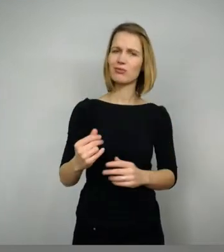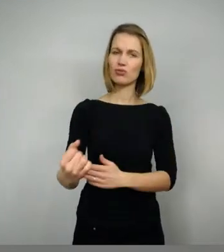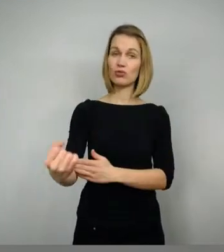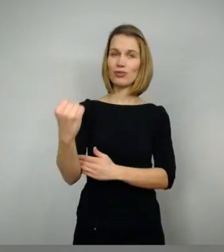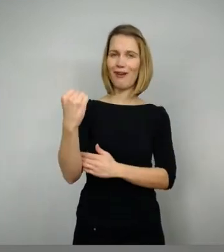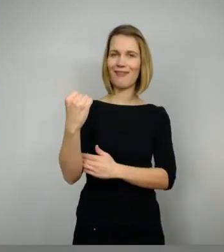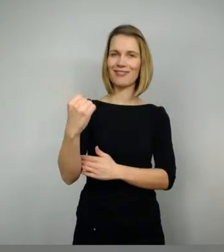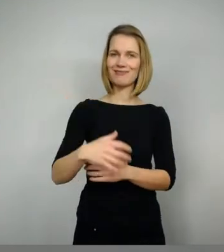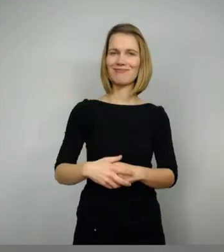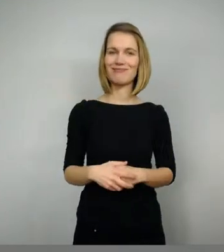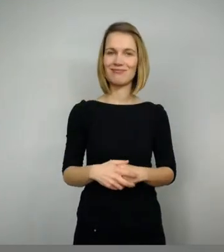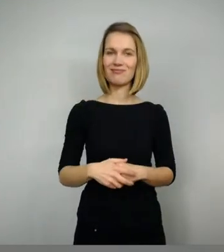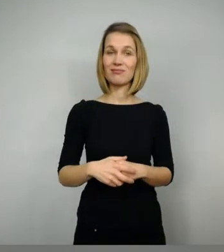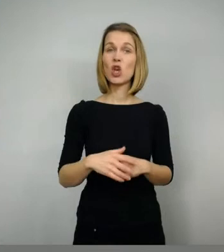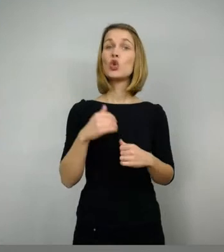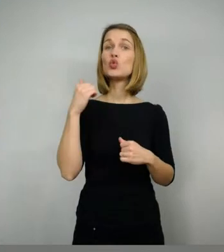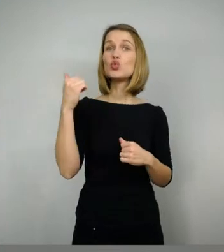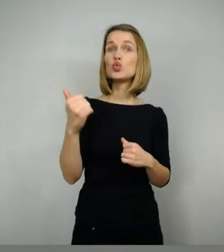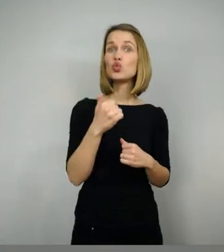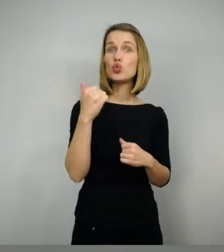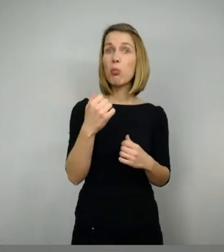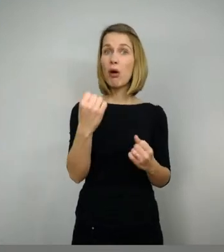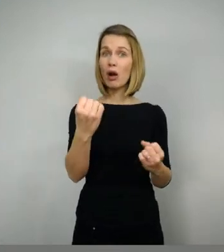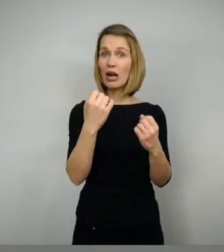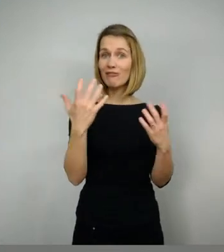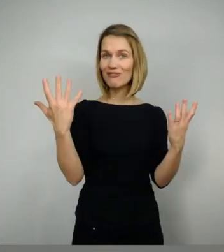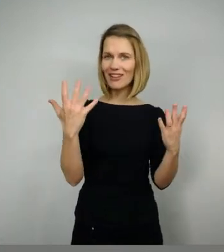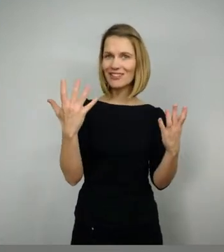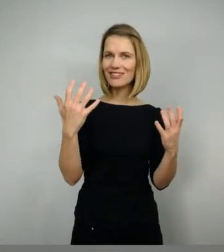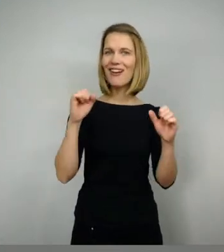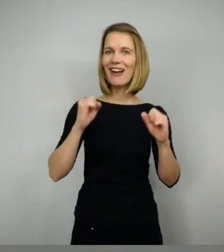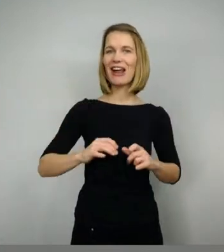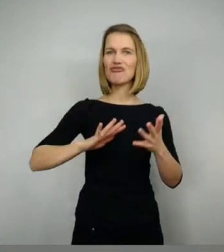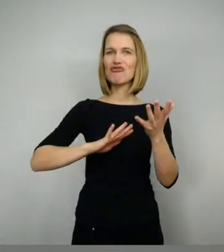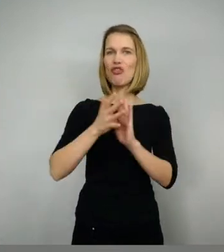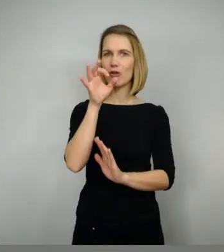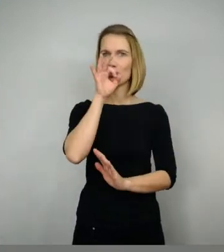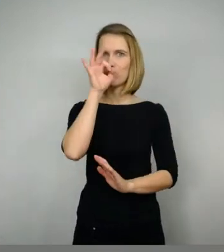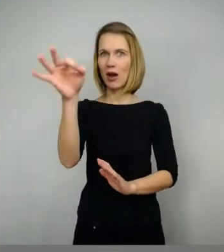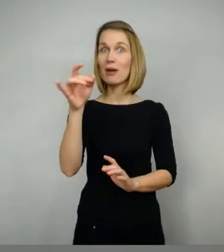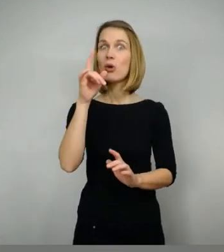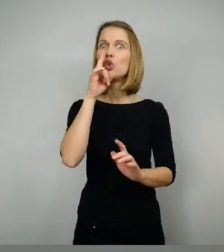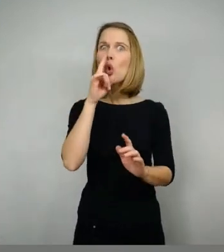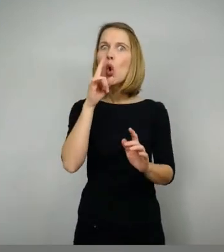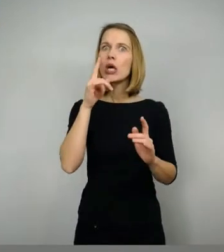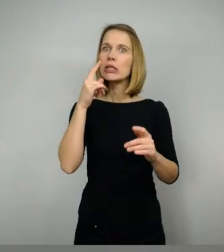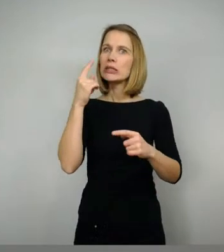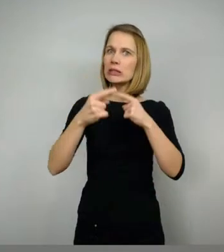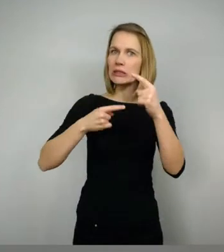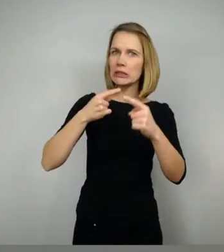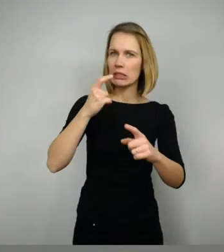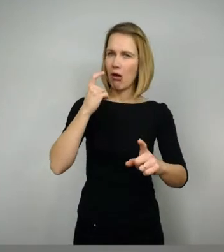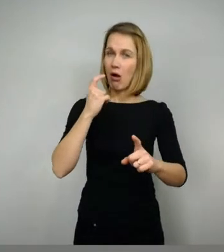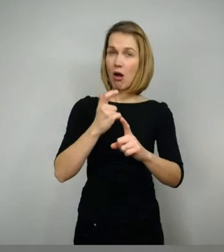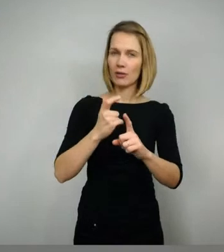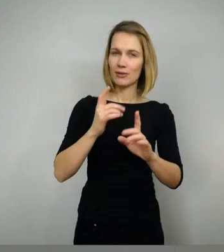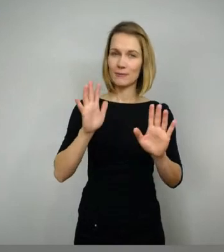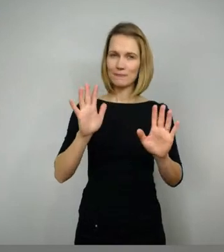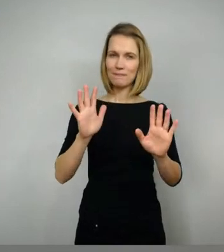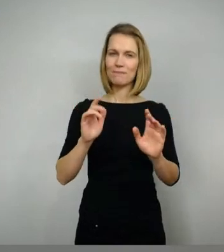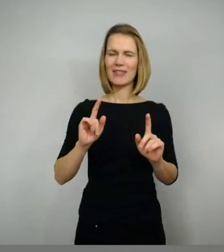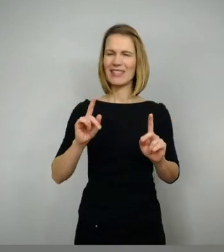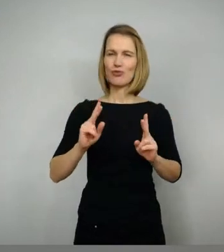Außerdem hat er eine Superkraft, er kann Feuer speien, aber nur wenn es hart auf hart kommt, also nicht immer sofort. Er hat eine besondere Ausrüstung,